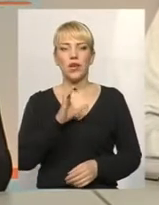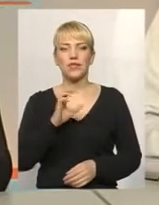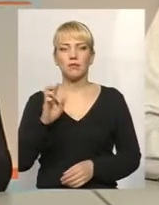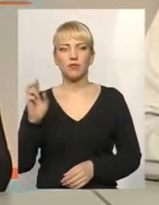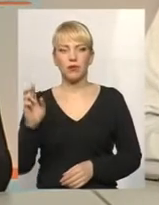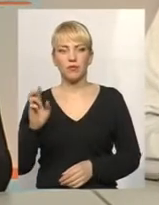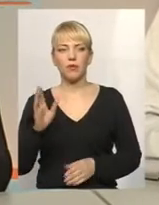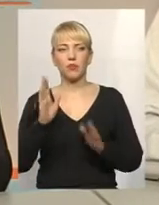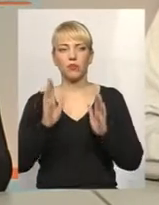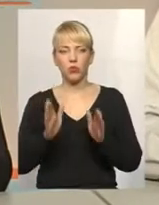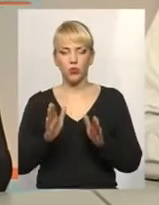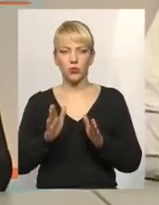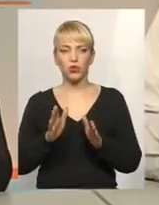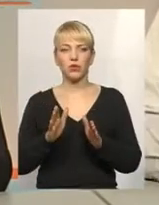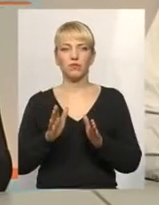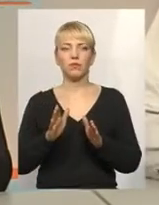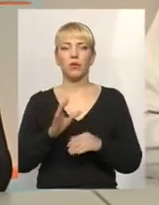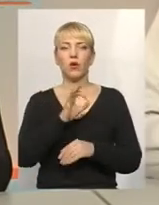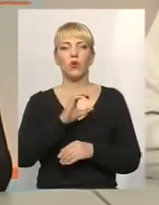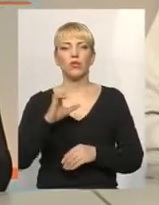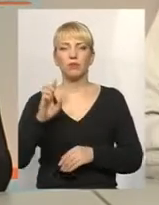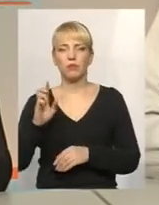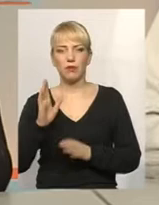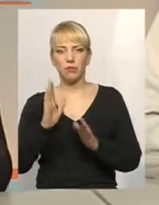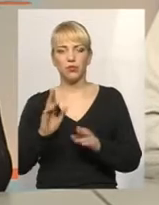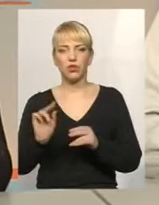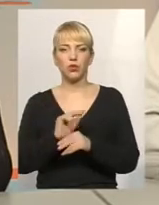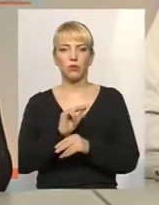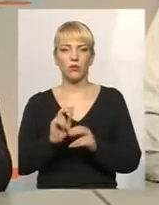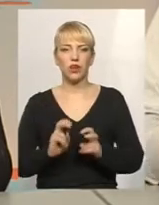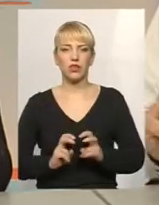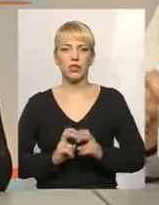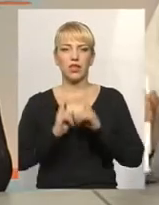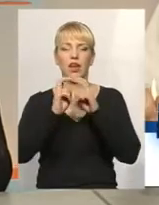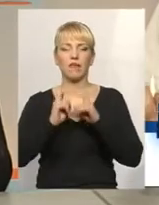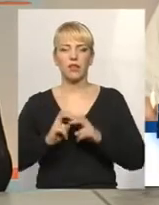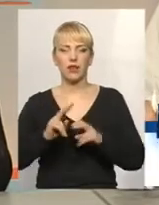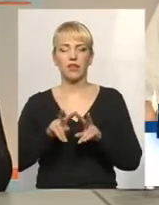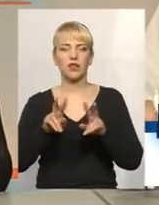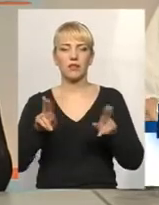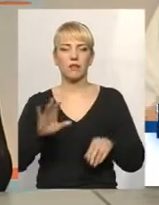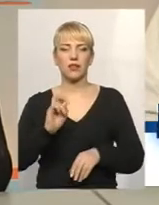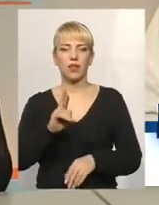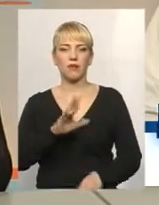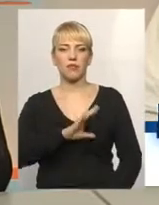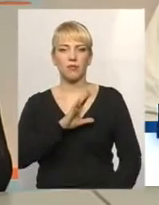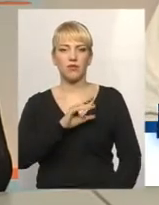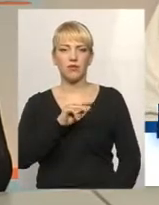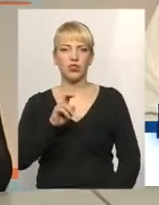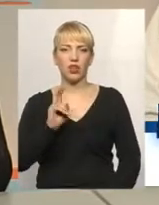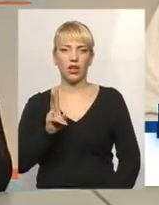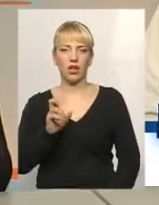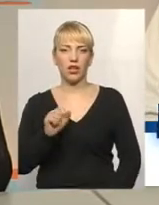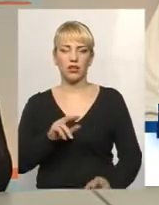ОСБВ будуть ремонтуватися ліфти так само, як і в бувших жеках. Тобто